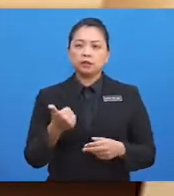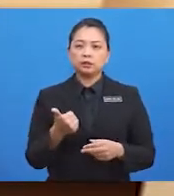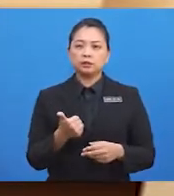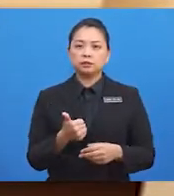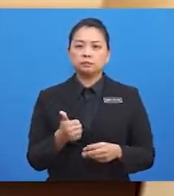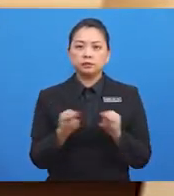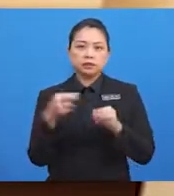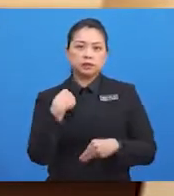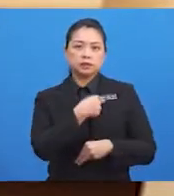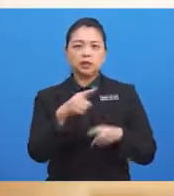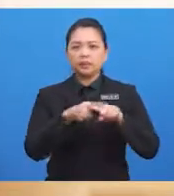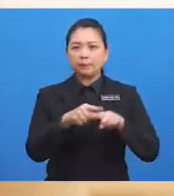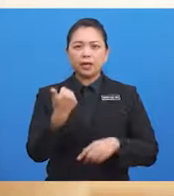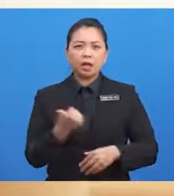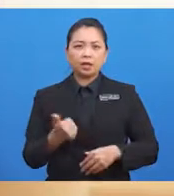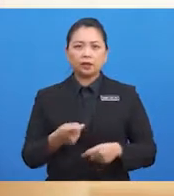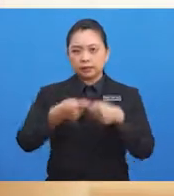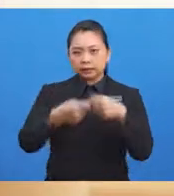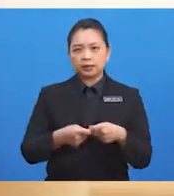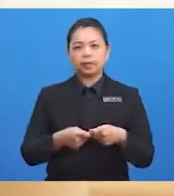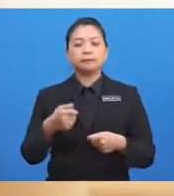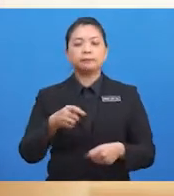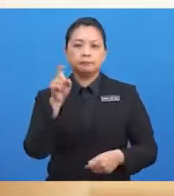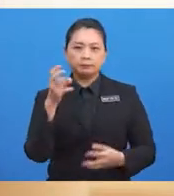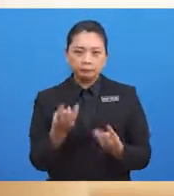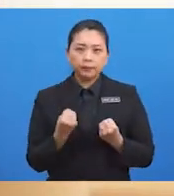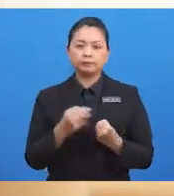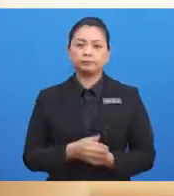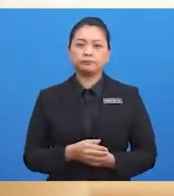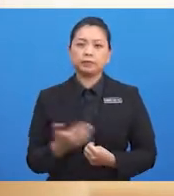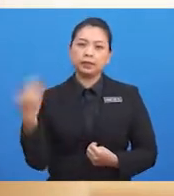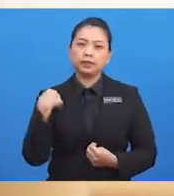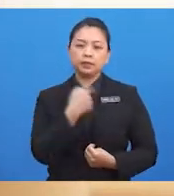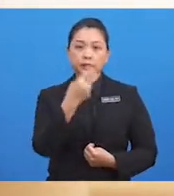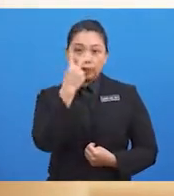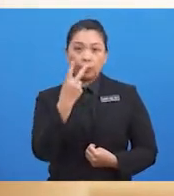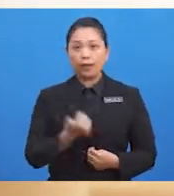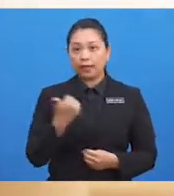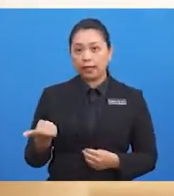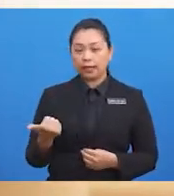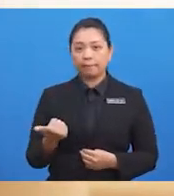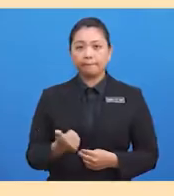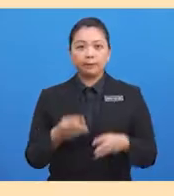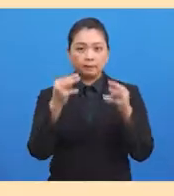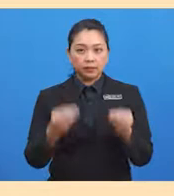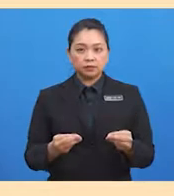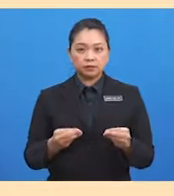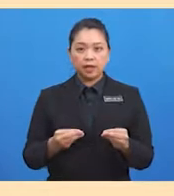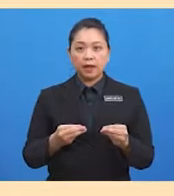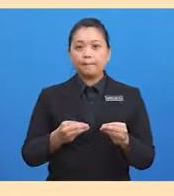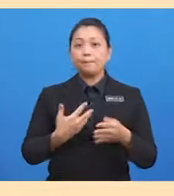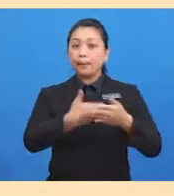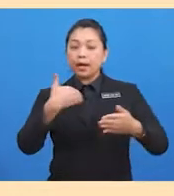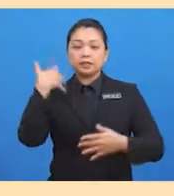tetap diperlukan. Marilah kita melihat peralatan manusia Zaman Prasejarah. Pada Zaman